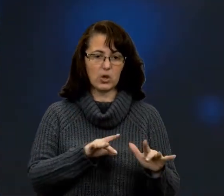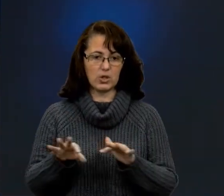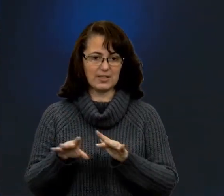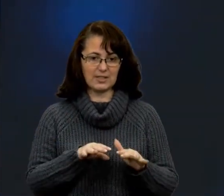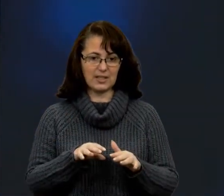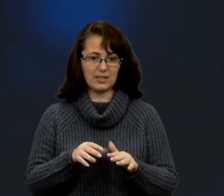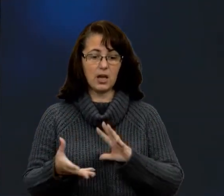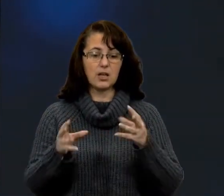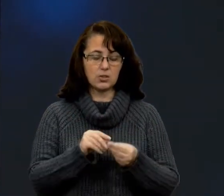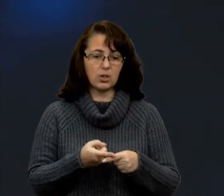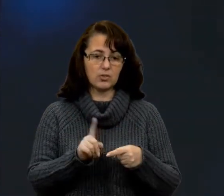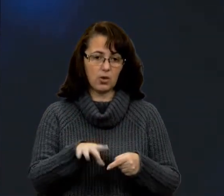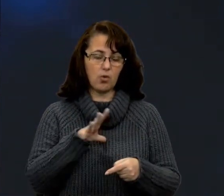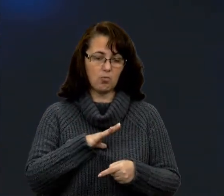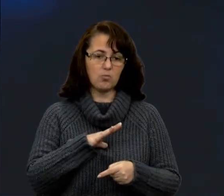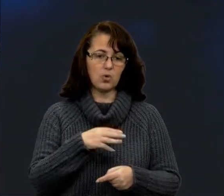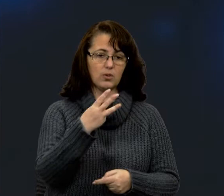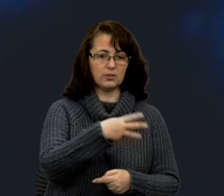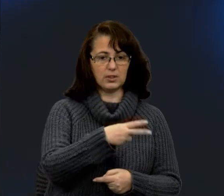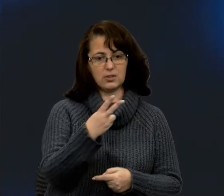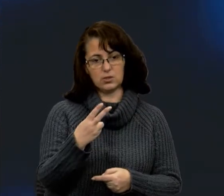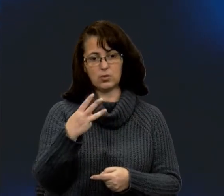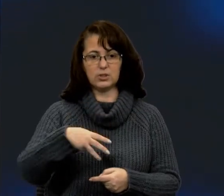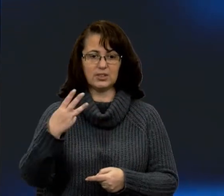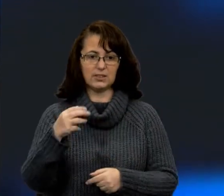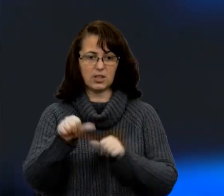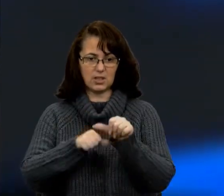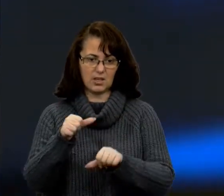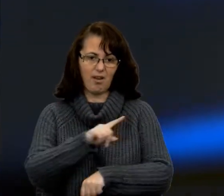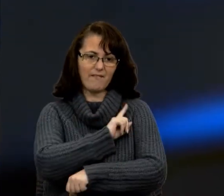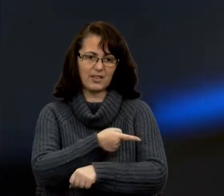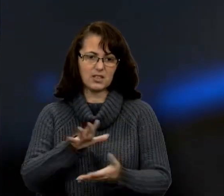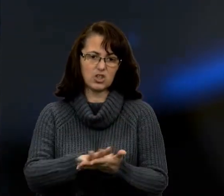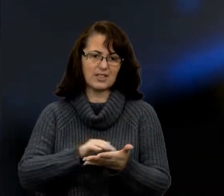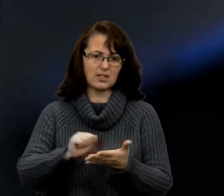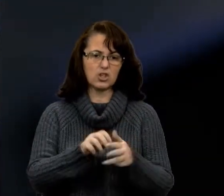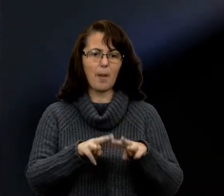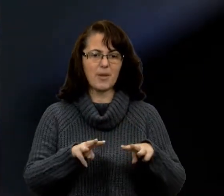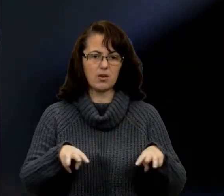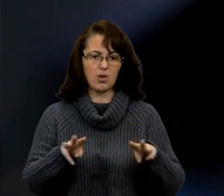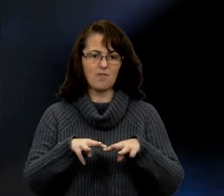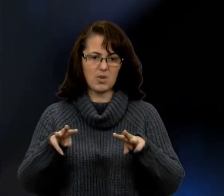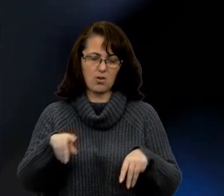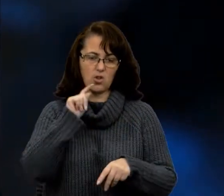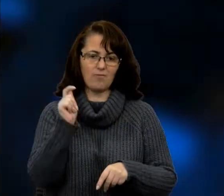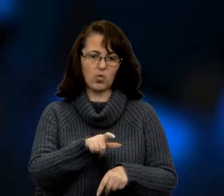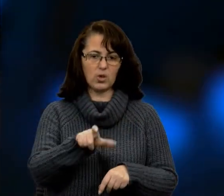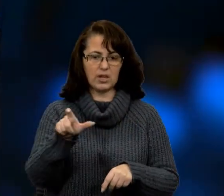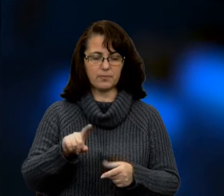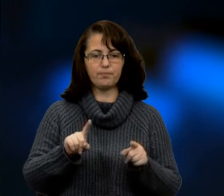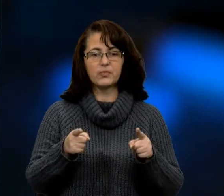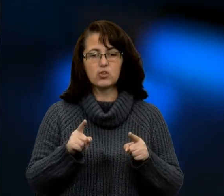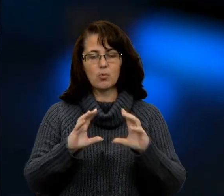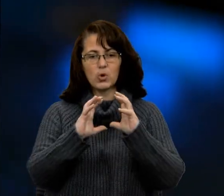якого став 32-33 рік, були фізичне знищення мільйонів і мільйонів країн. Чому